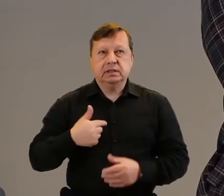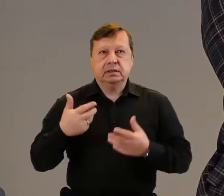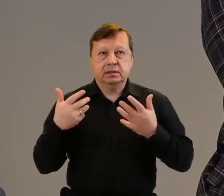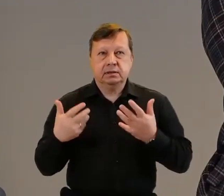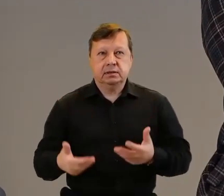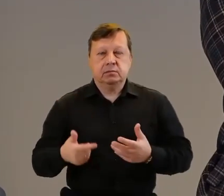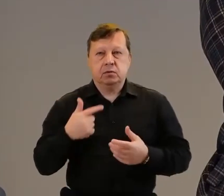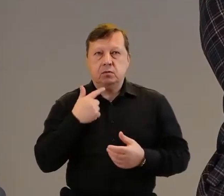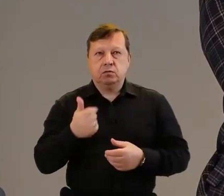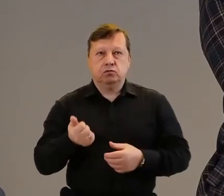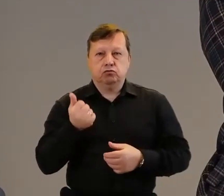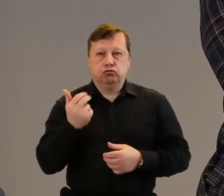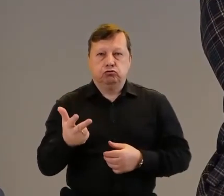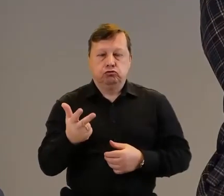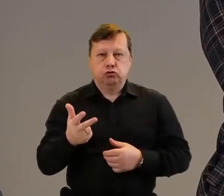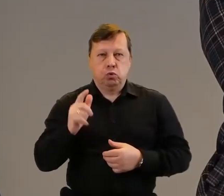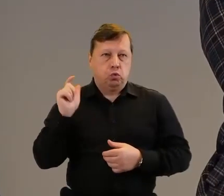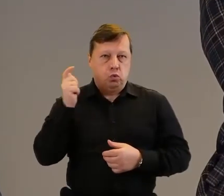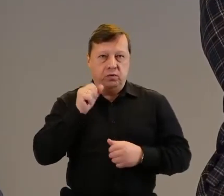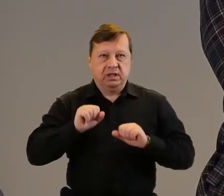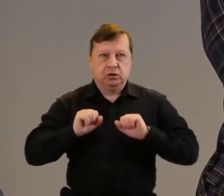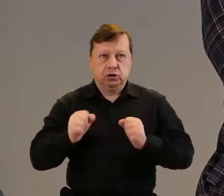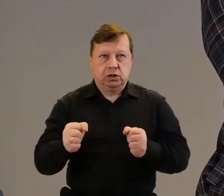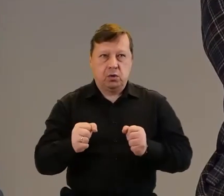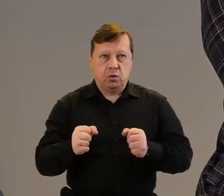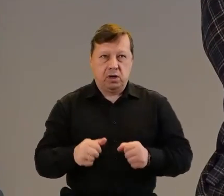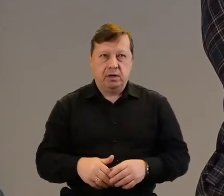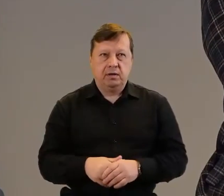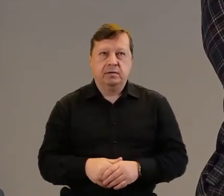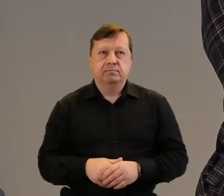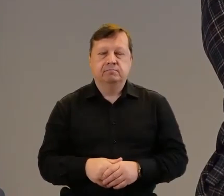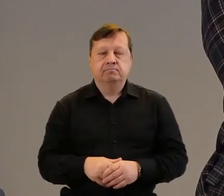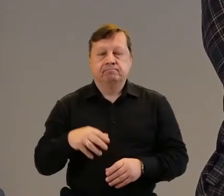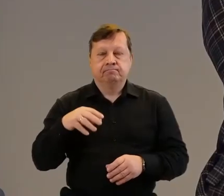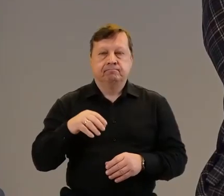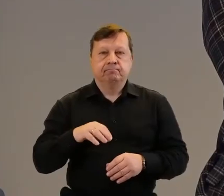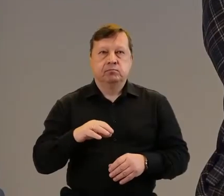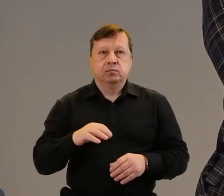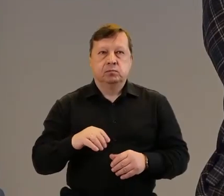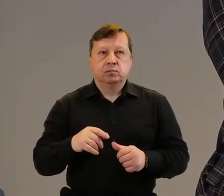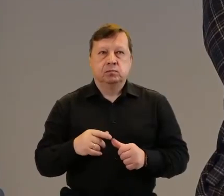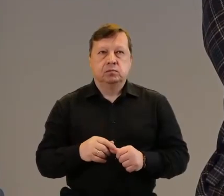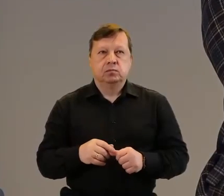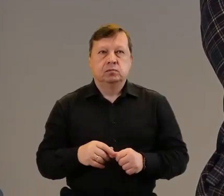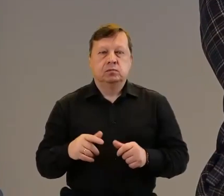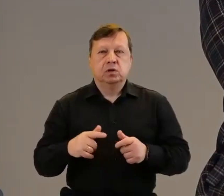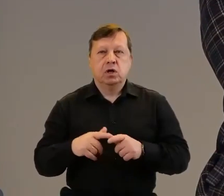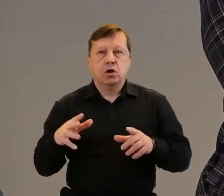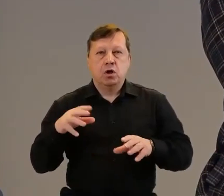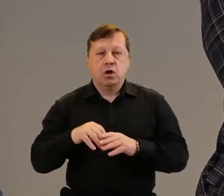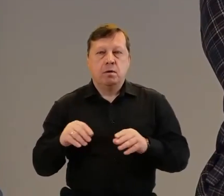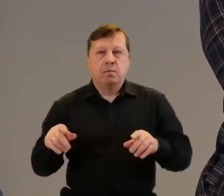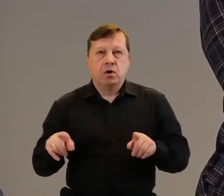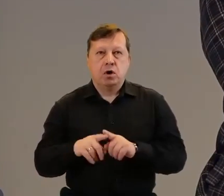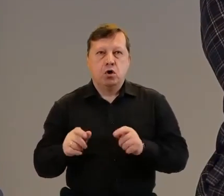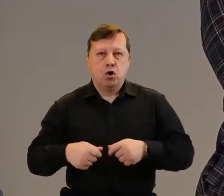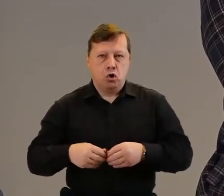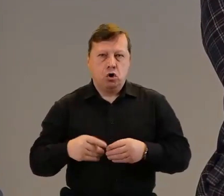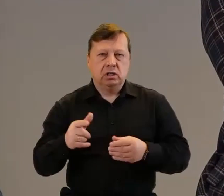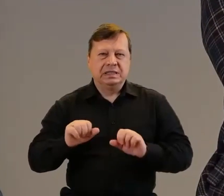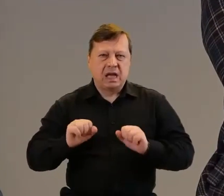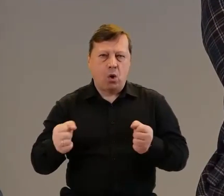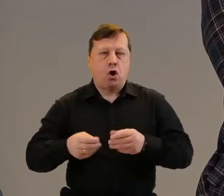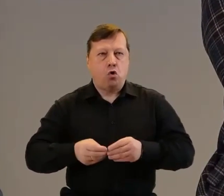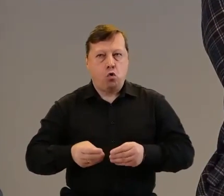powiedzmy sztandarowe działania i wyobrażamy sobie rozwój naszej organizacji razem z rozwojem tych działań.